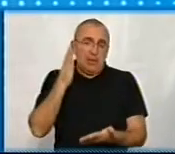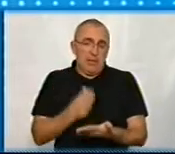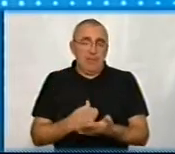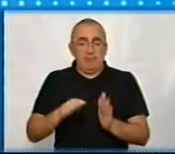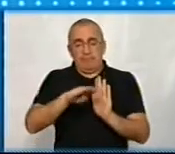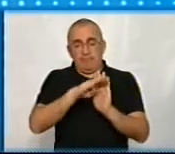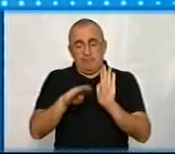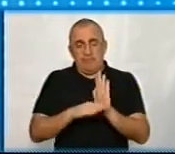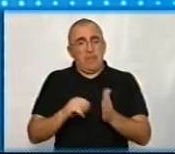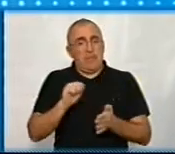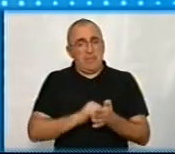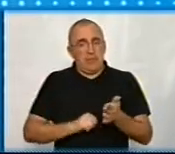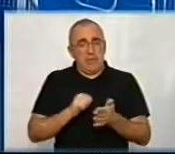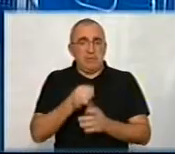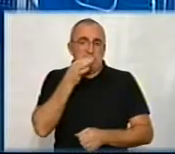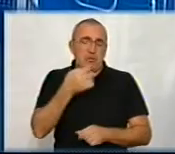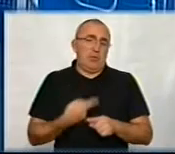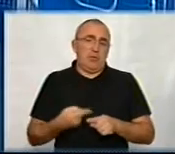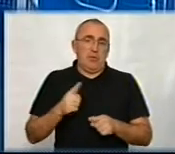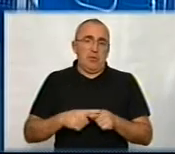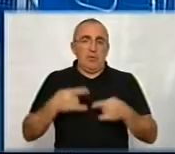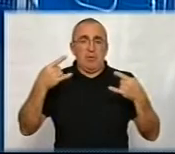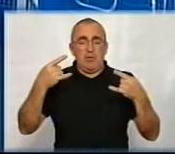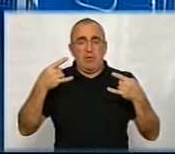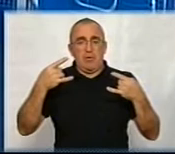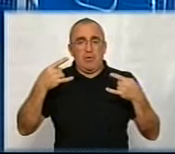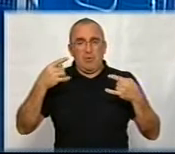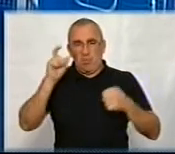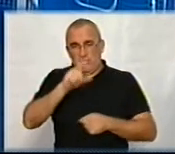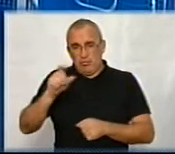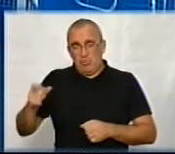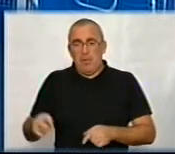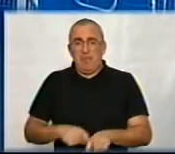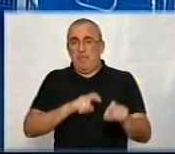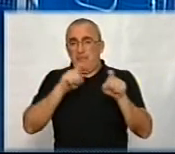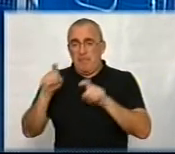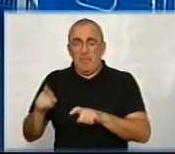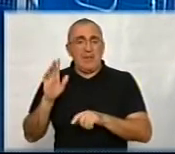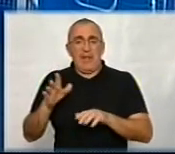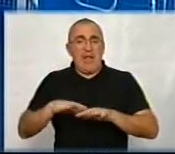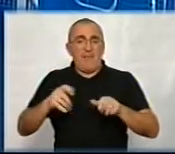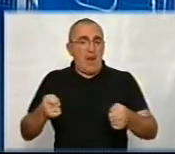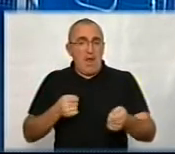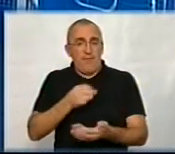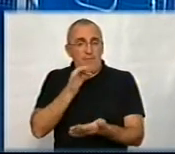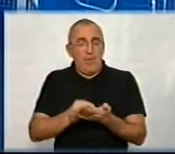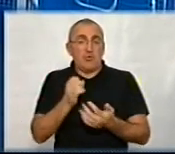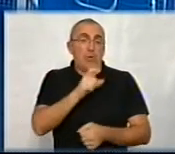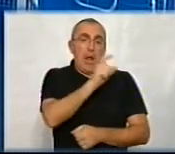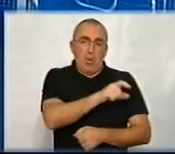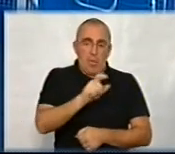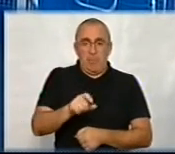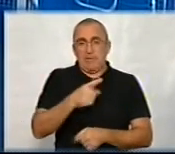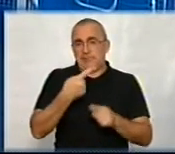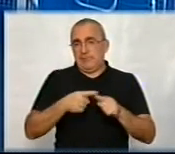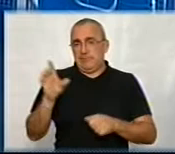нормативні підстави, скажімо так, суспільство приходить до цього, що не тільки влада відповідає, а ще і громадяни